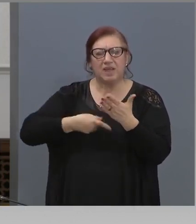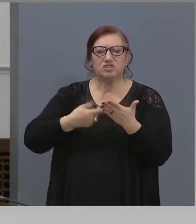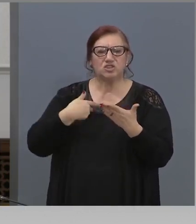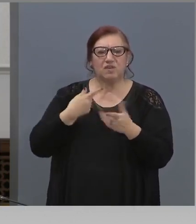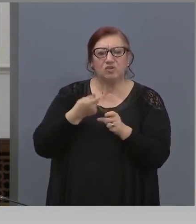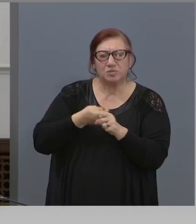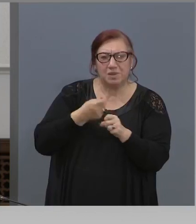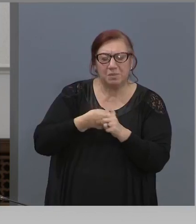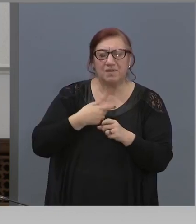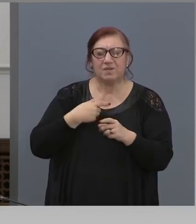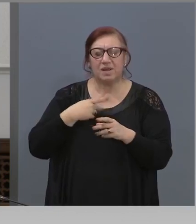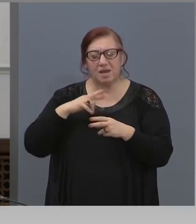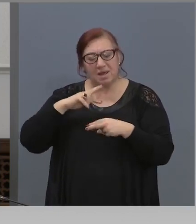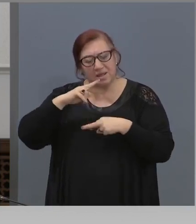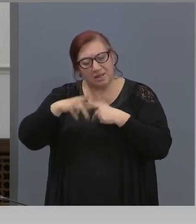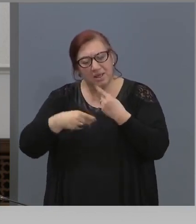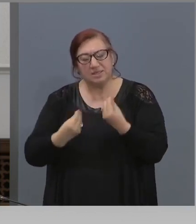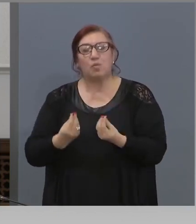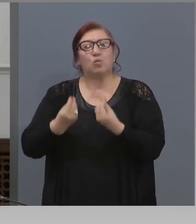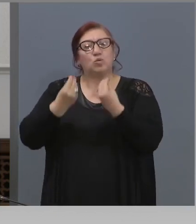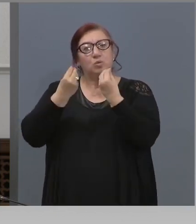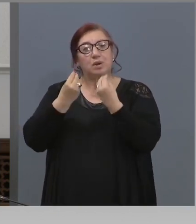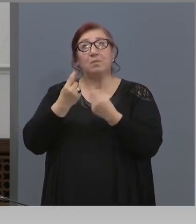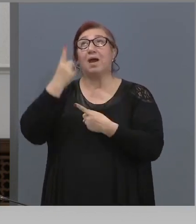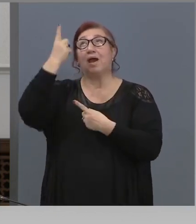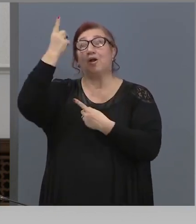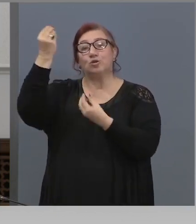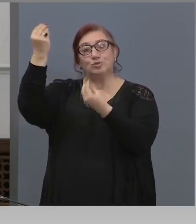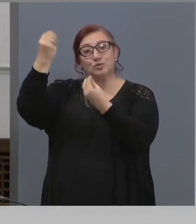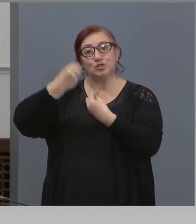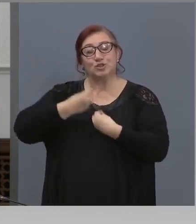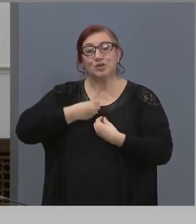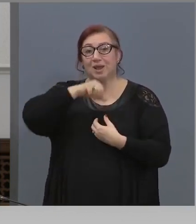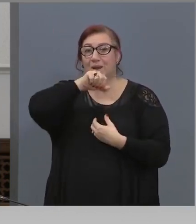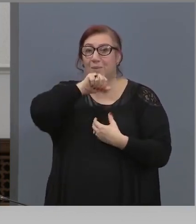и Господ тогава действително ще благослови и всичко ще се оправи.